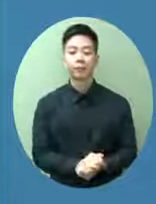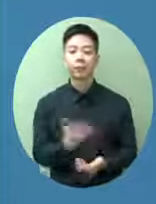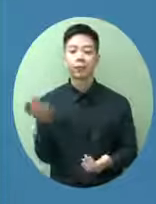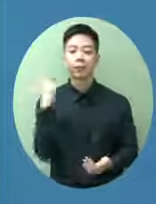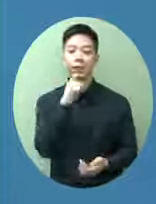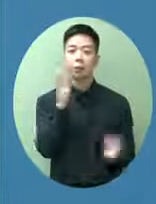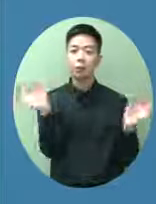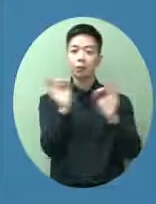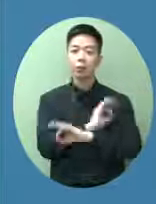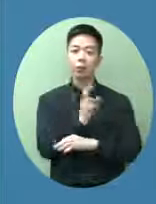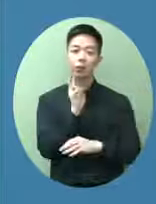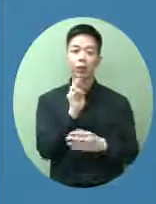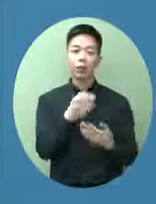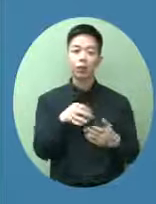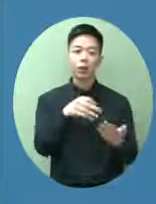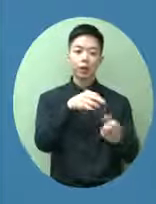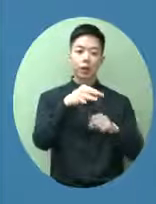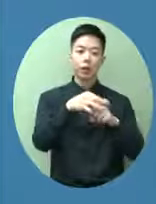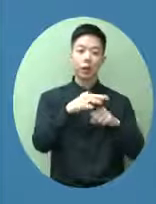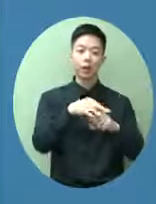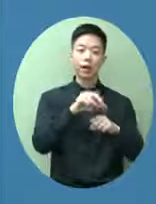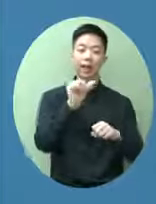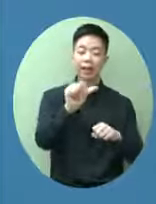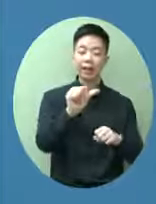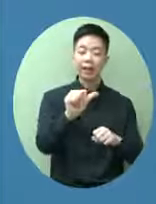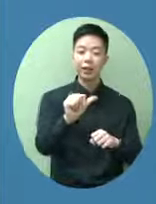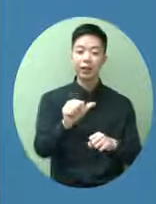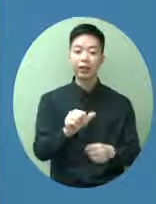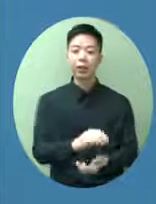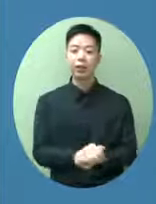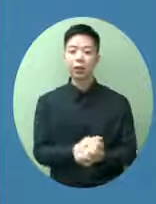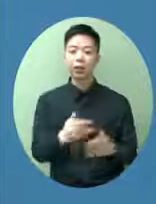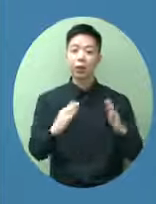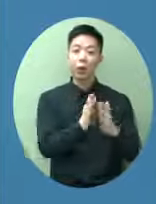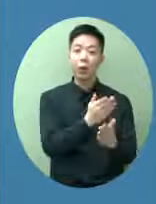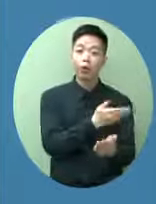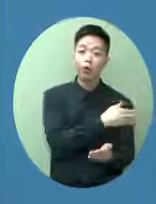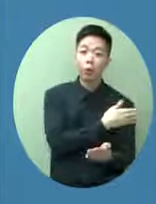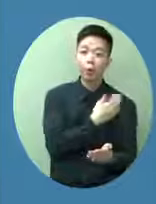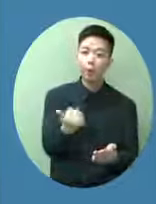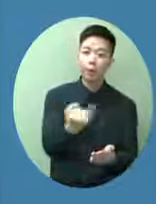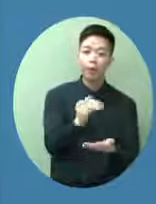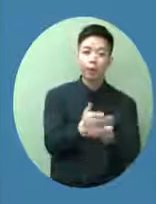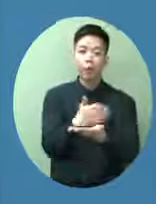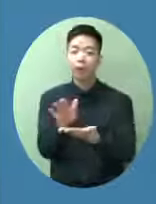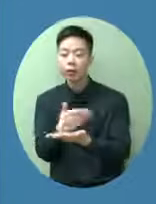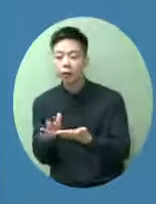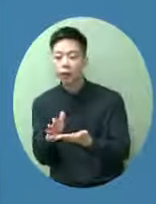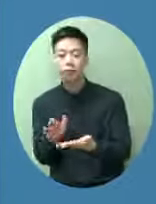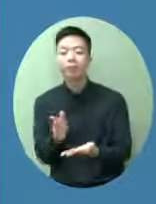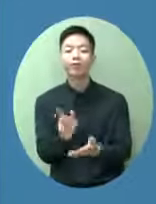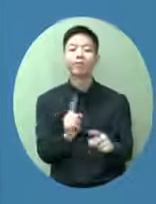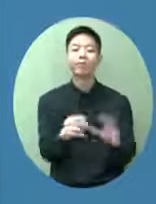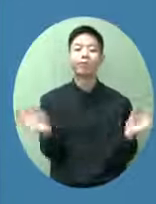A組的香港居民回來還要分為外傭還是非外傭這是在溝通上出現的問題